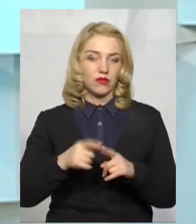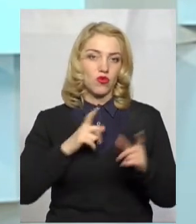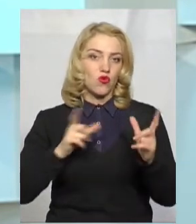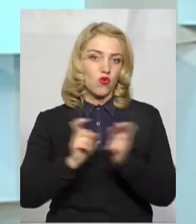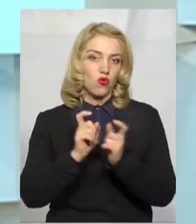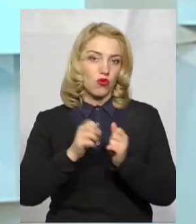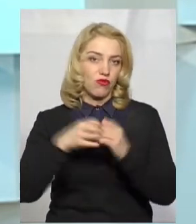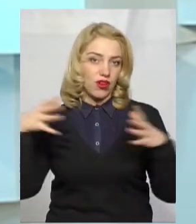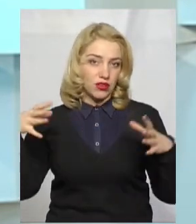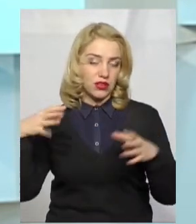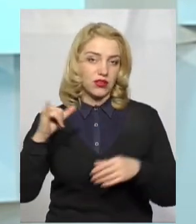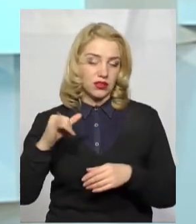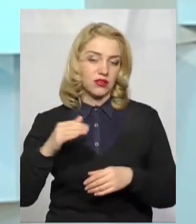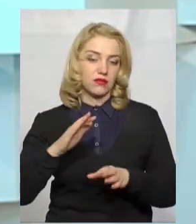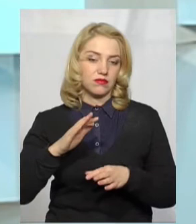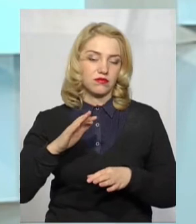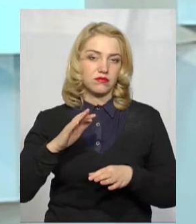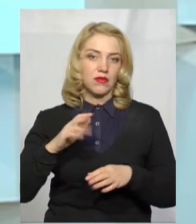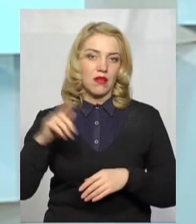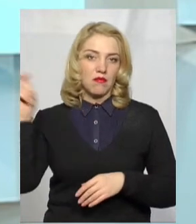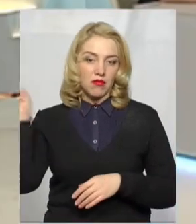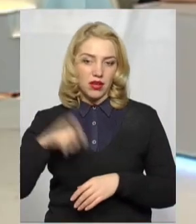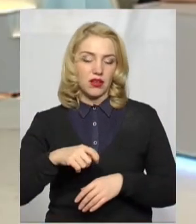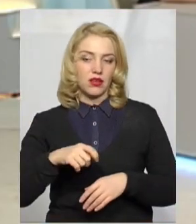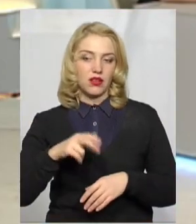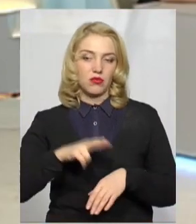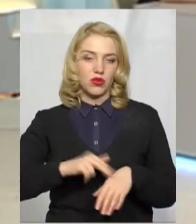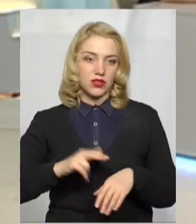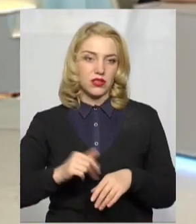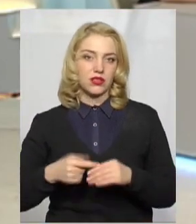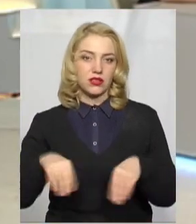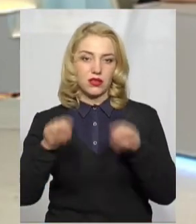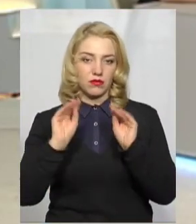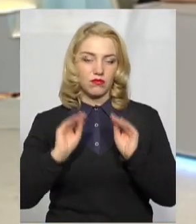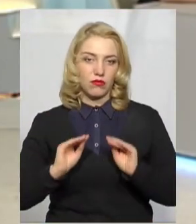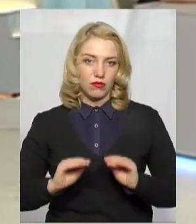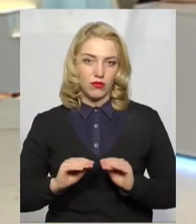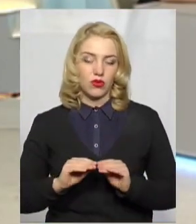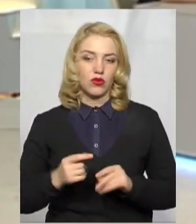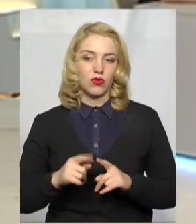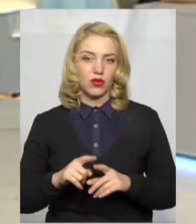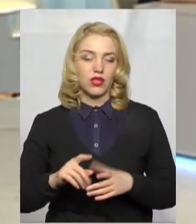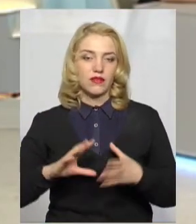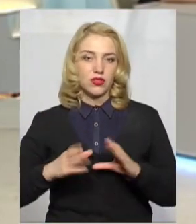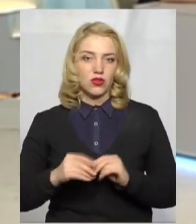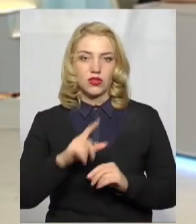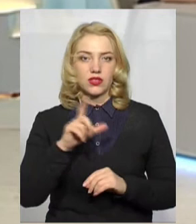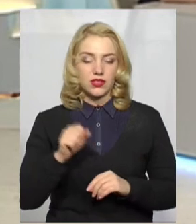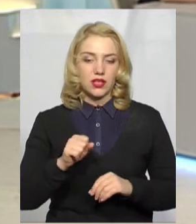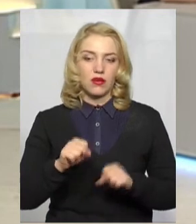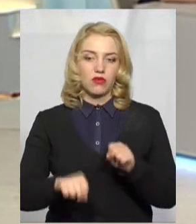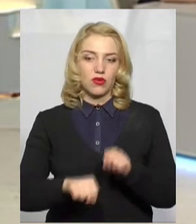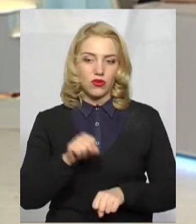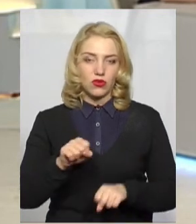конфлікт, після цього приїхали поліцейські, склали відповідний адміністративний протокол. Всього за порушення правил